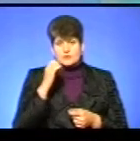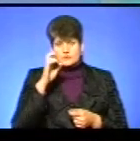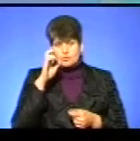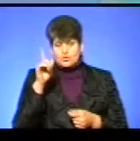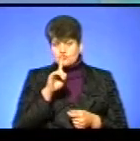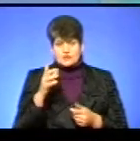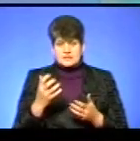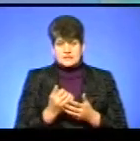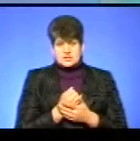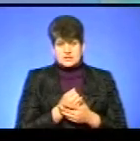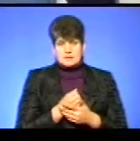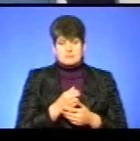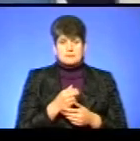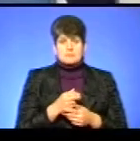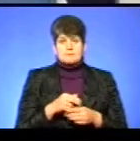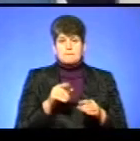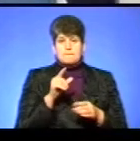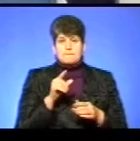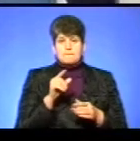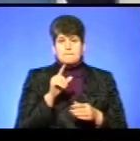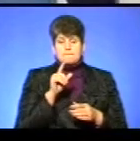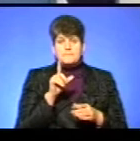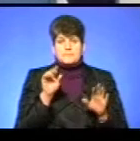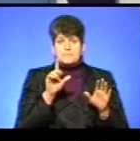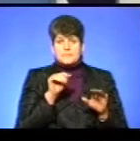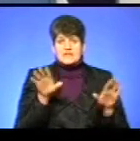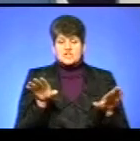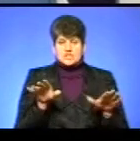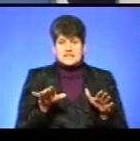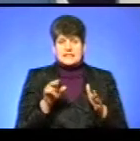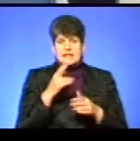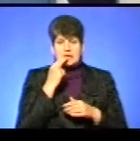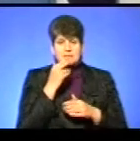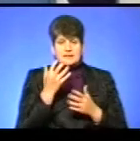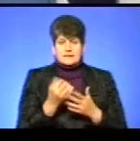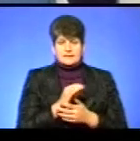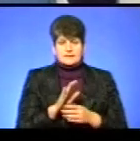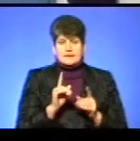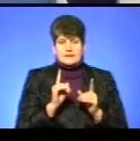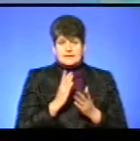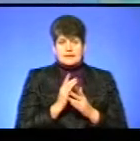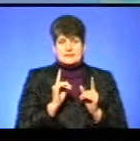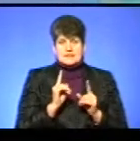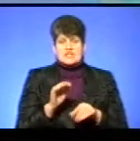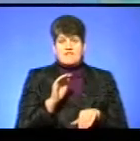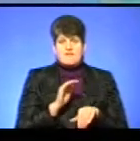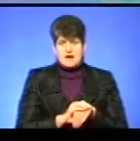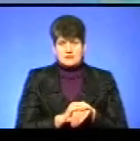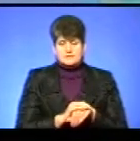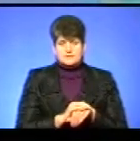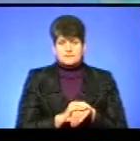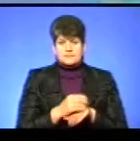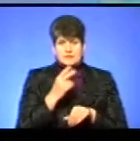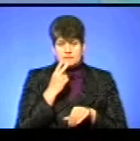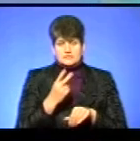виявлено пташиного грипу або інших інвазійних чи інфекційних хвороб не виявлено. Є тільки факт, видно